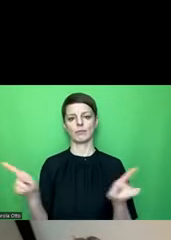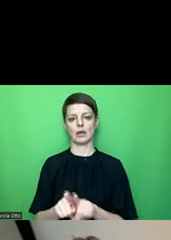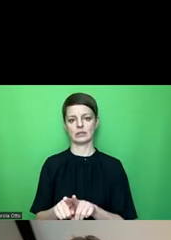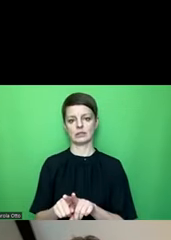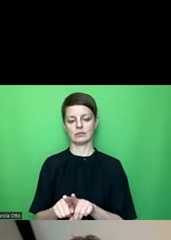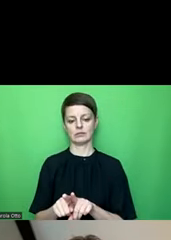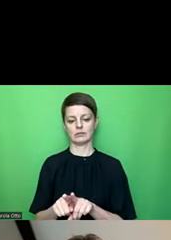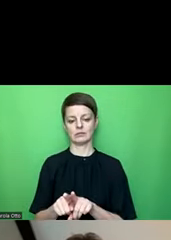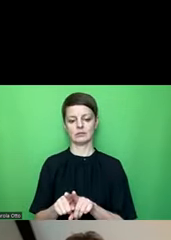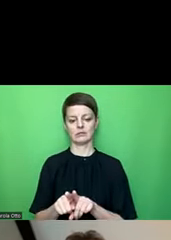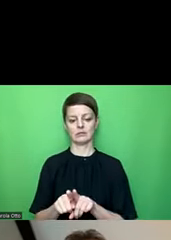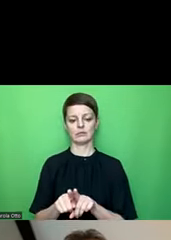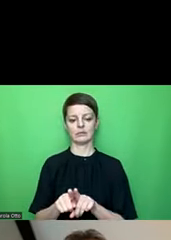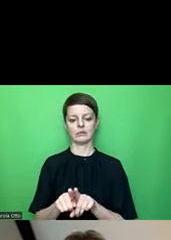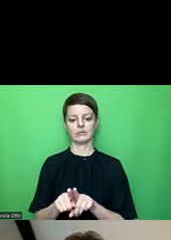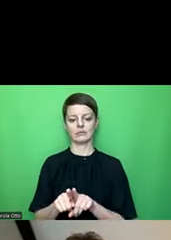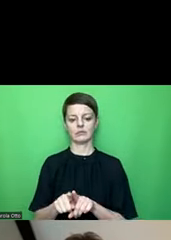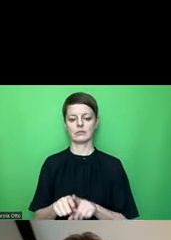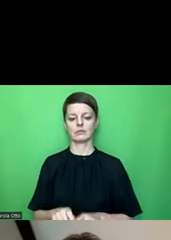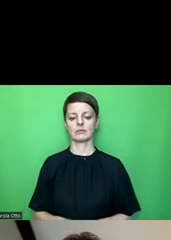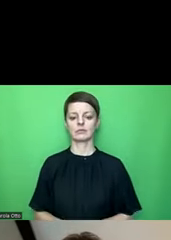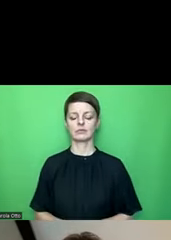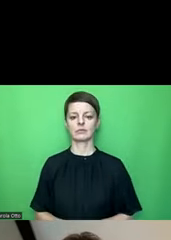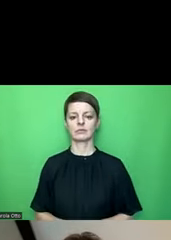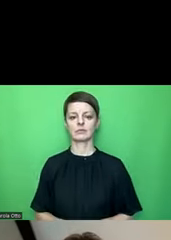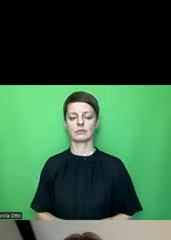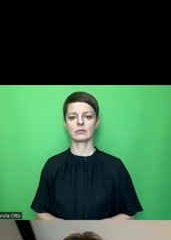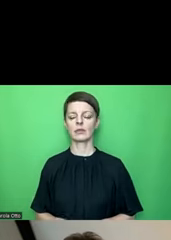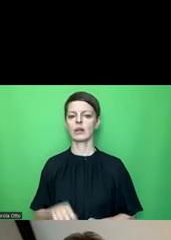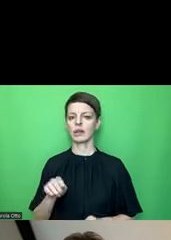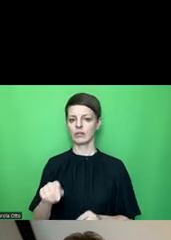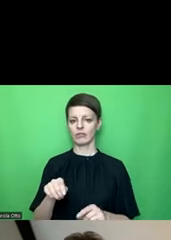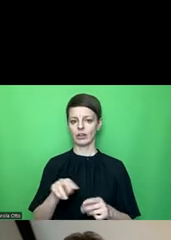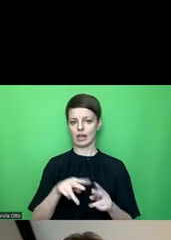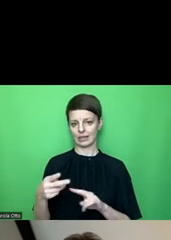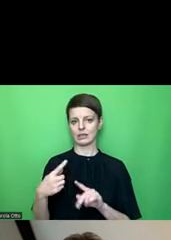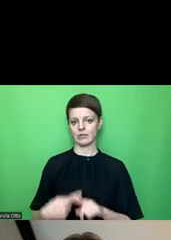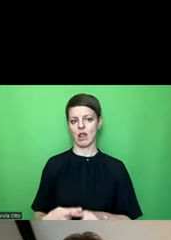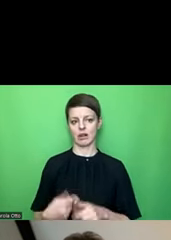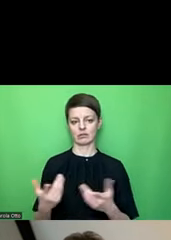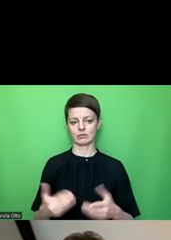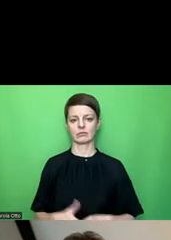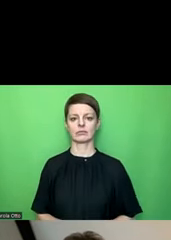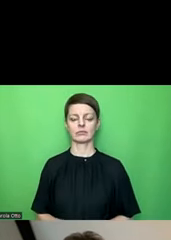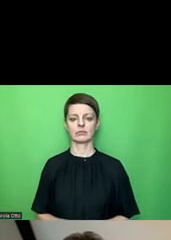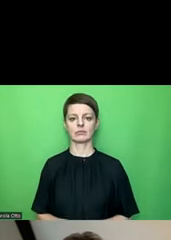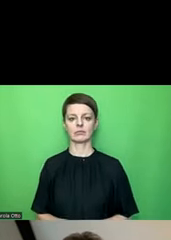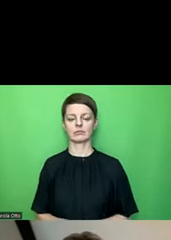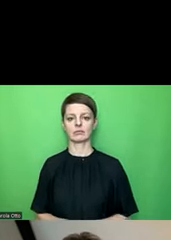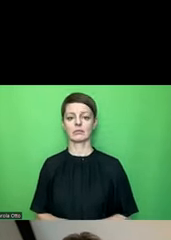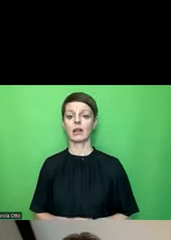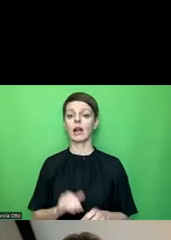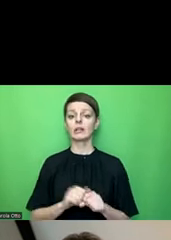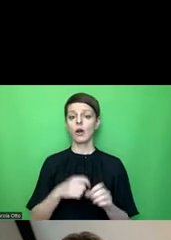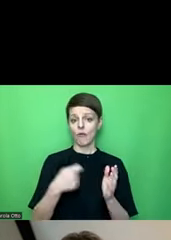Diagramms in einer nichtvisuellen Art. Genau das, was ein Alternativtext machen sollte. Ich kann auch die